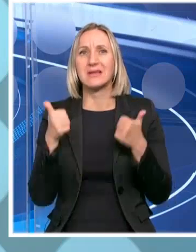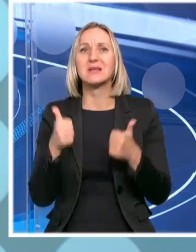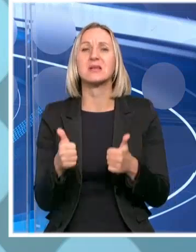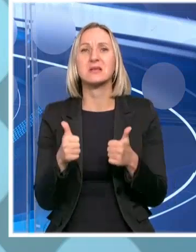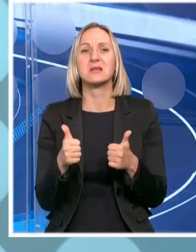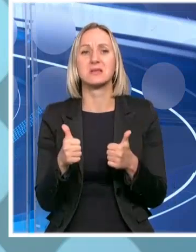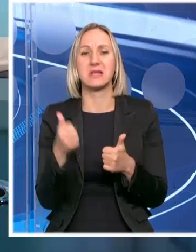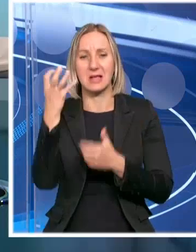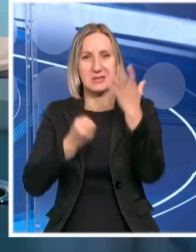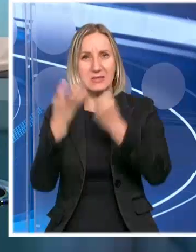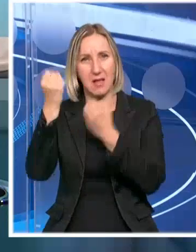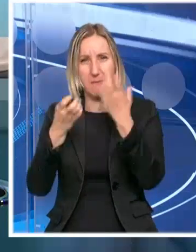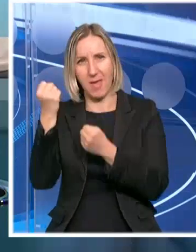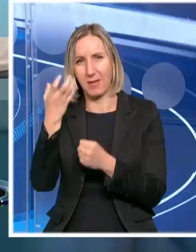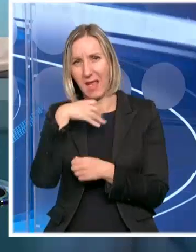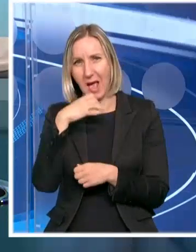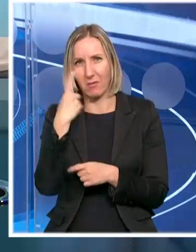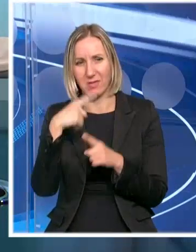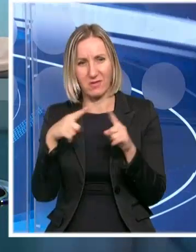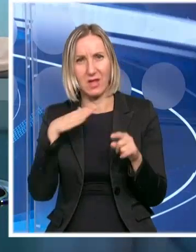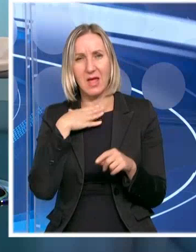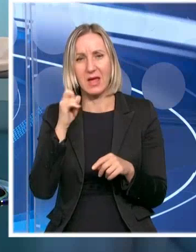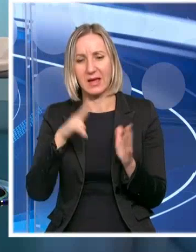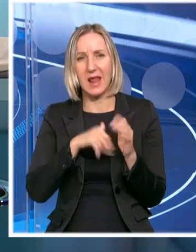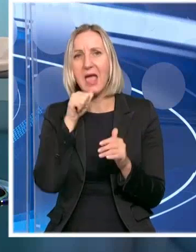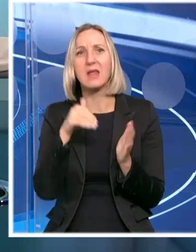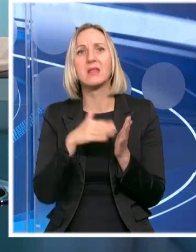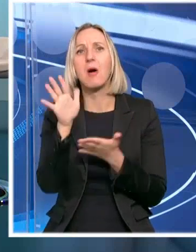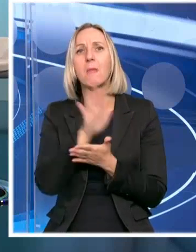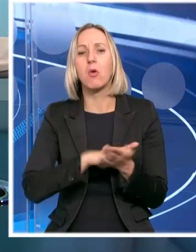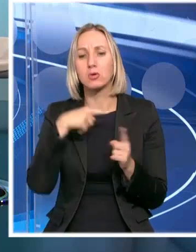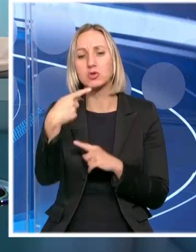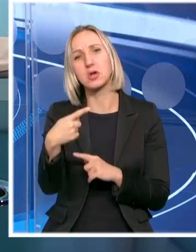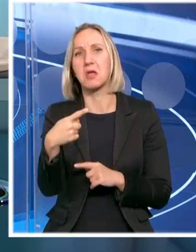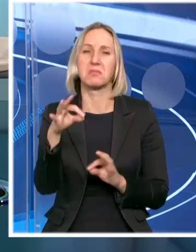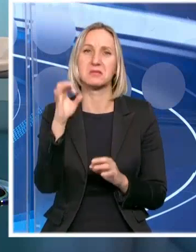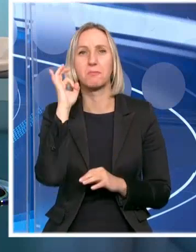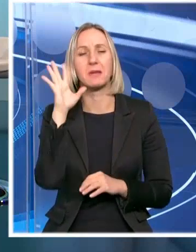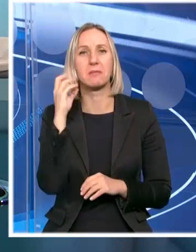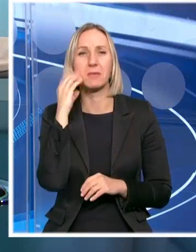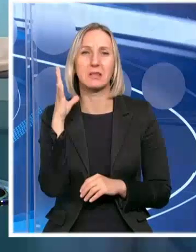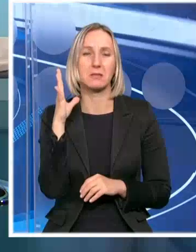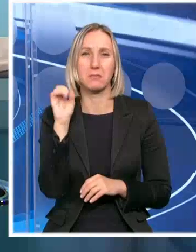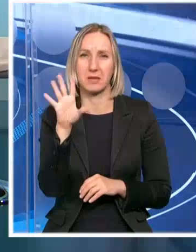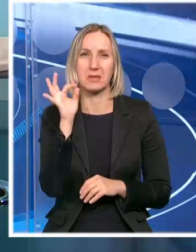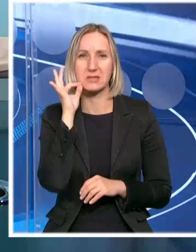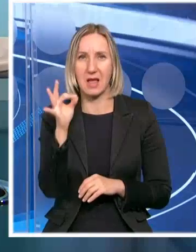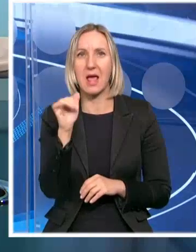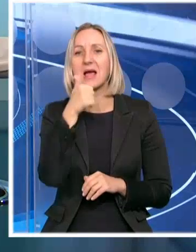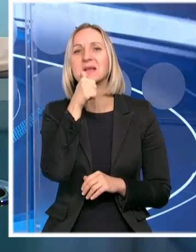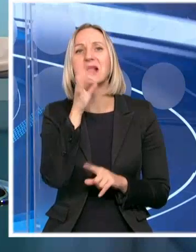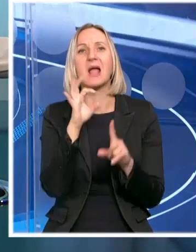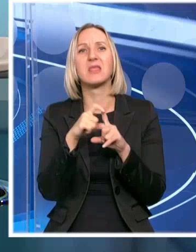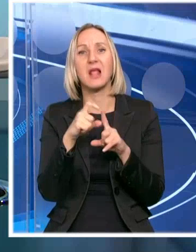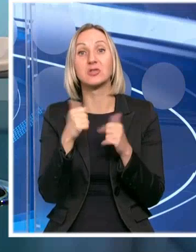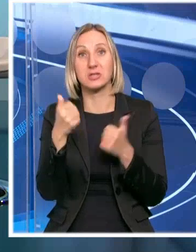jedne sorte. Mislim da treba da krene za jedno desetak, 15 dana. Zlatni delik šest se sad bere.